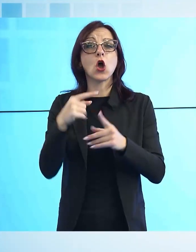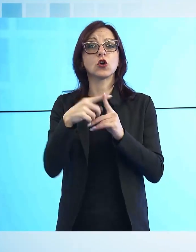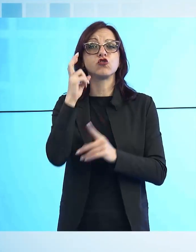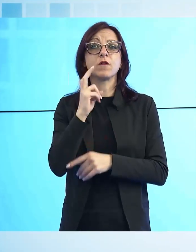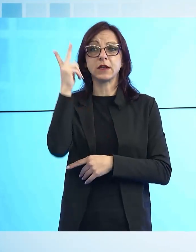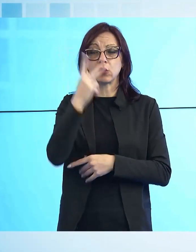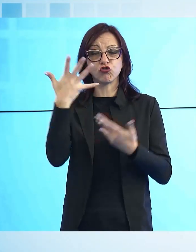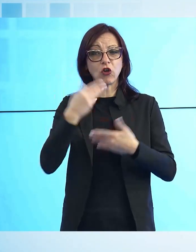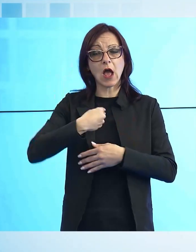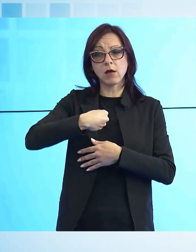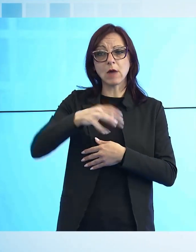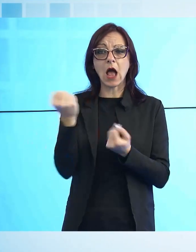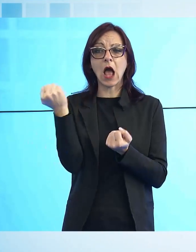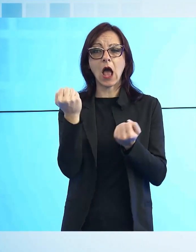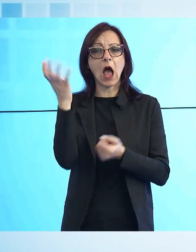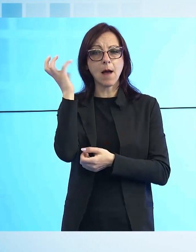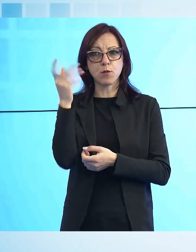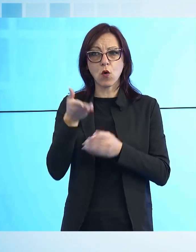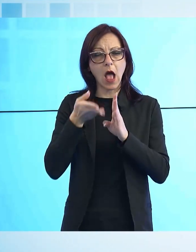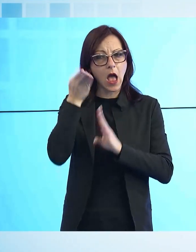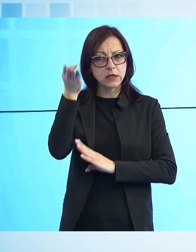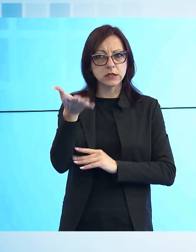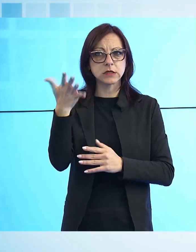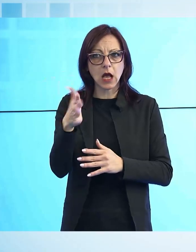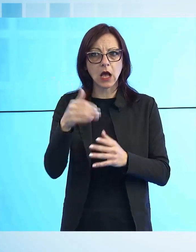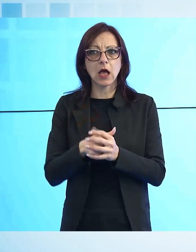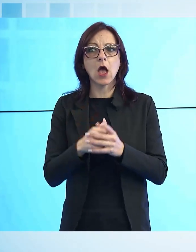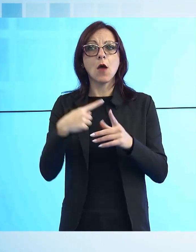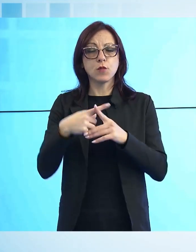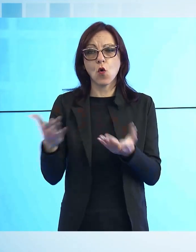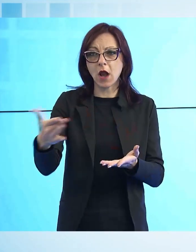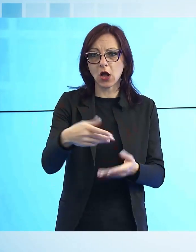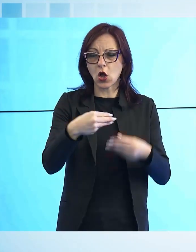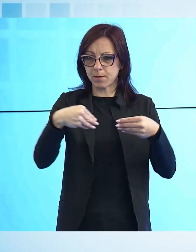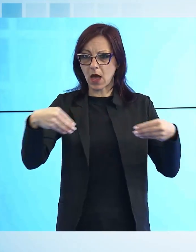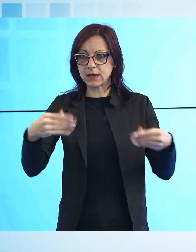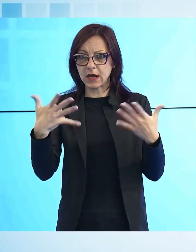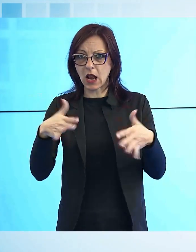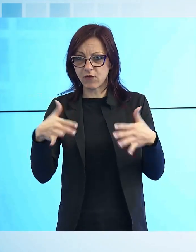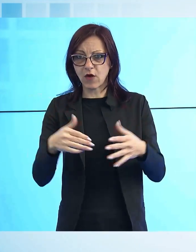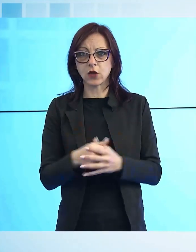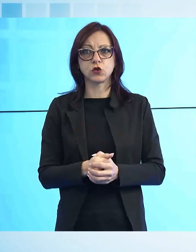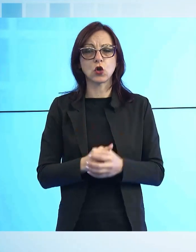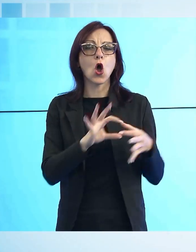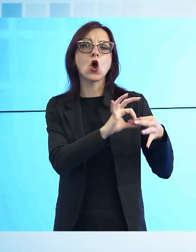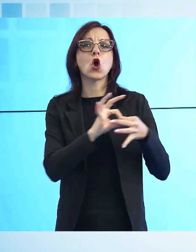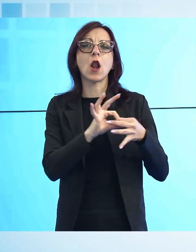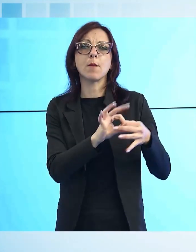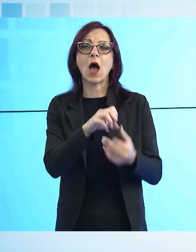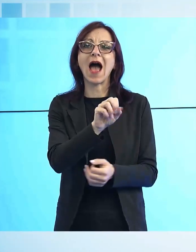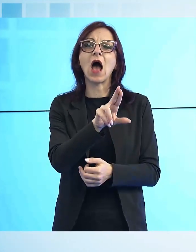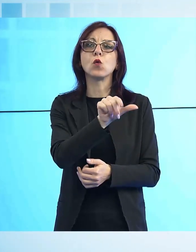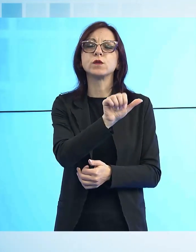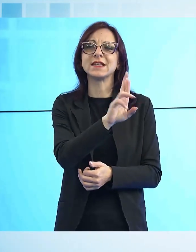Lucca aveva già inviato un'ambulanza oltre ad aver dato vita a una raccolta di fondi e materiale di prima necessità in collaborazione con Hauser